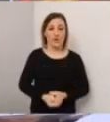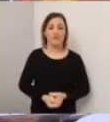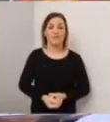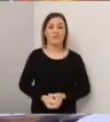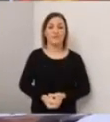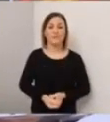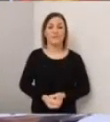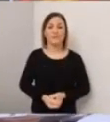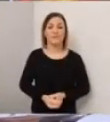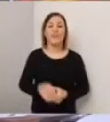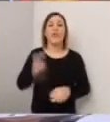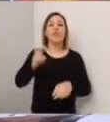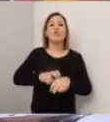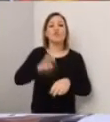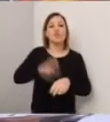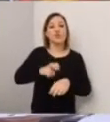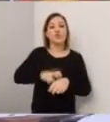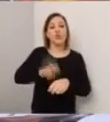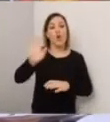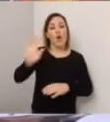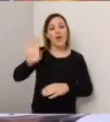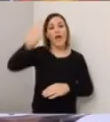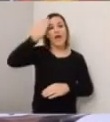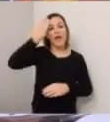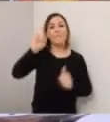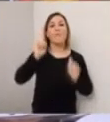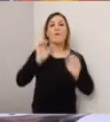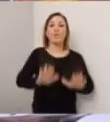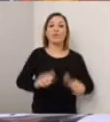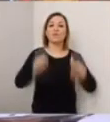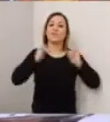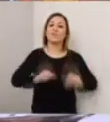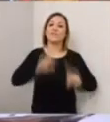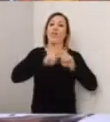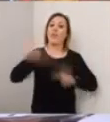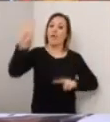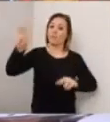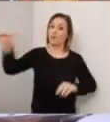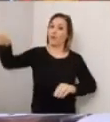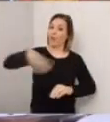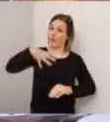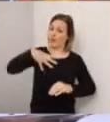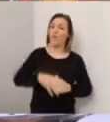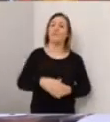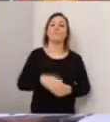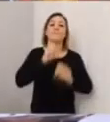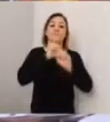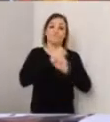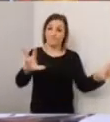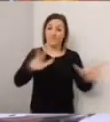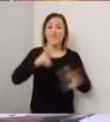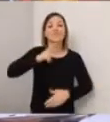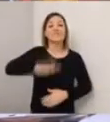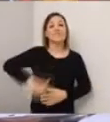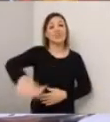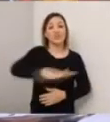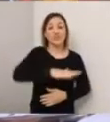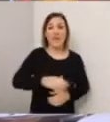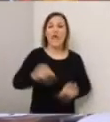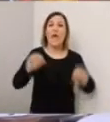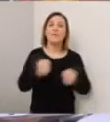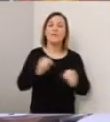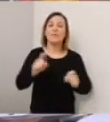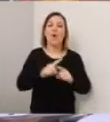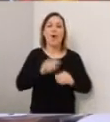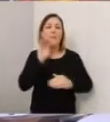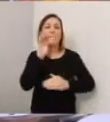del dottor Borrelli, è capo della protezione civile nazionale, e ci dice che in Sicilia è